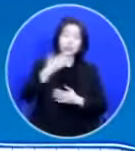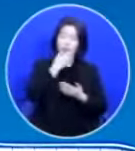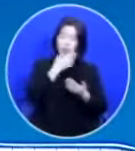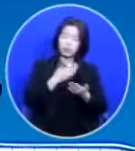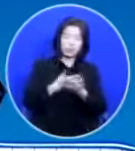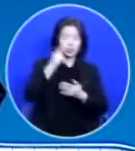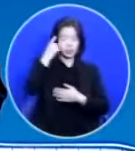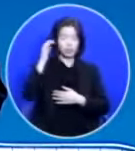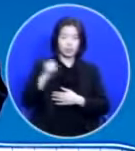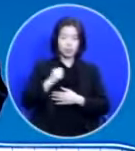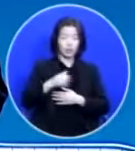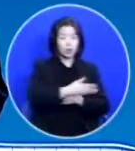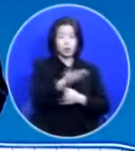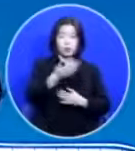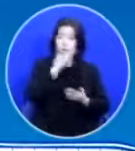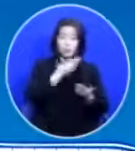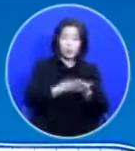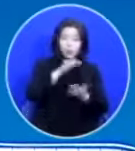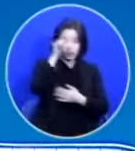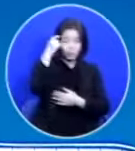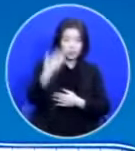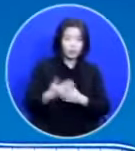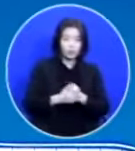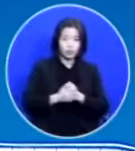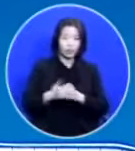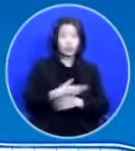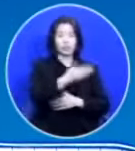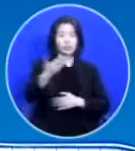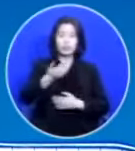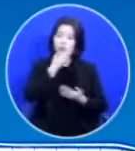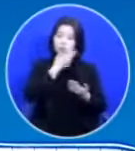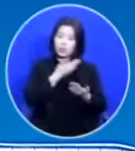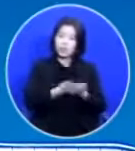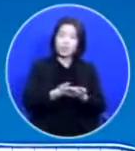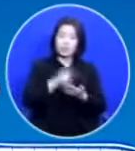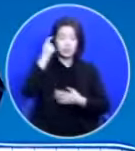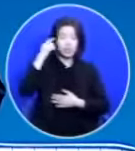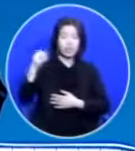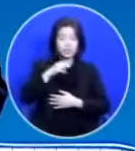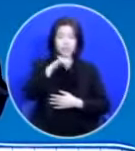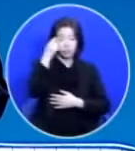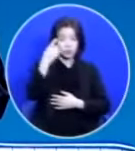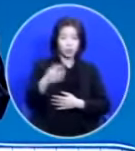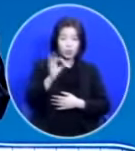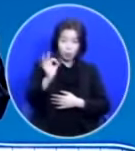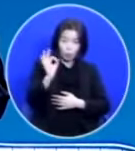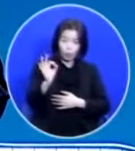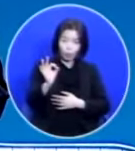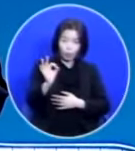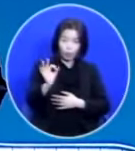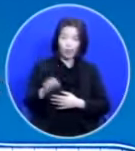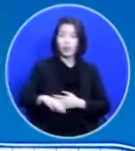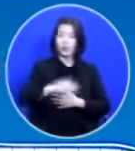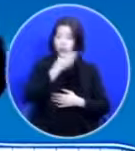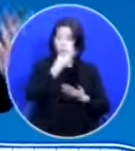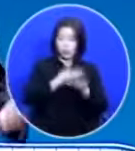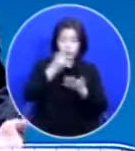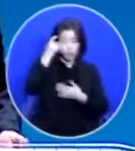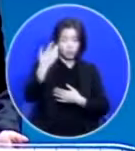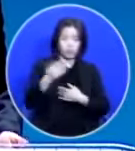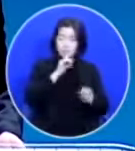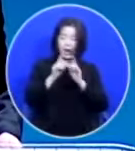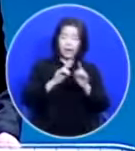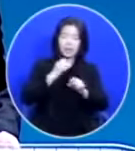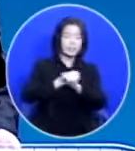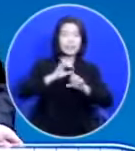귀한 거 있지요? 여러분이 귀하게 여기는 거 있지요? 돈 귀하시지요? 말 안 해도 다